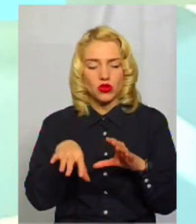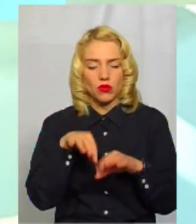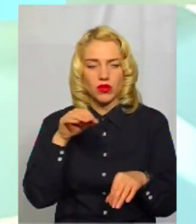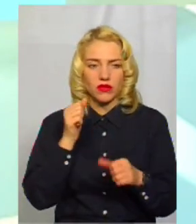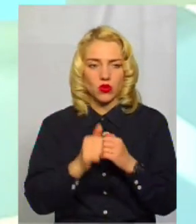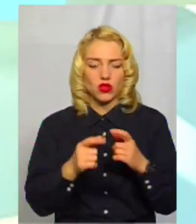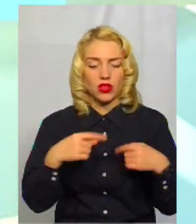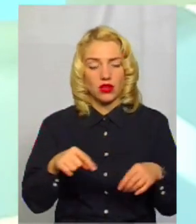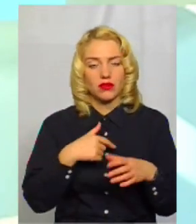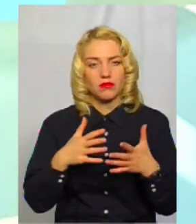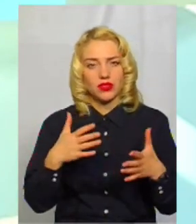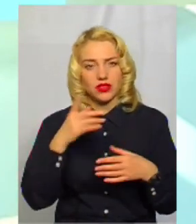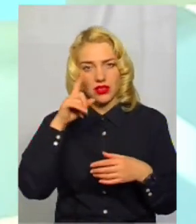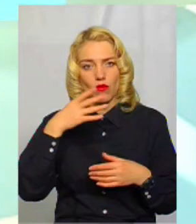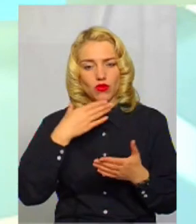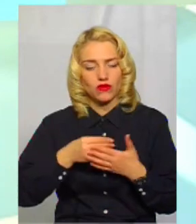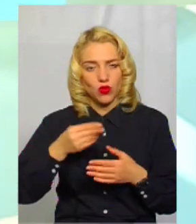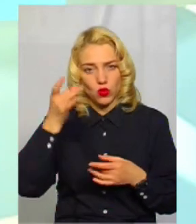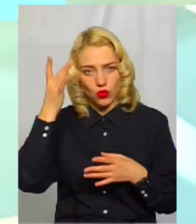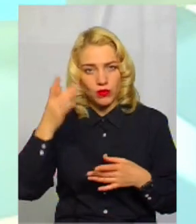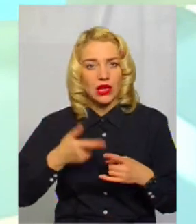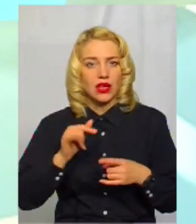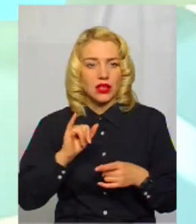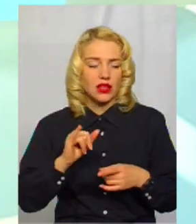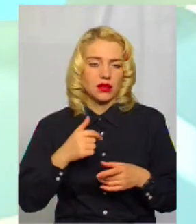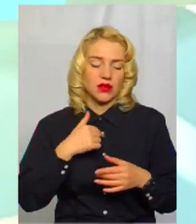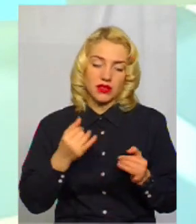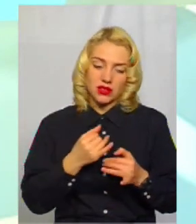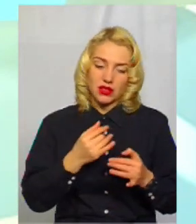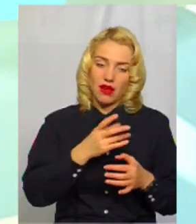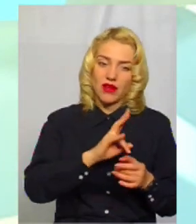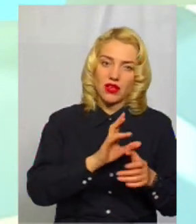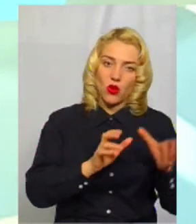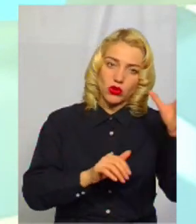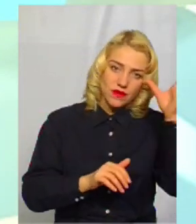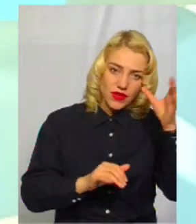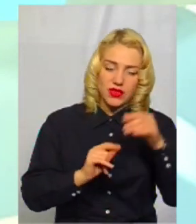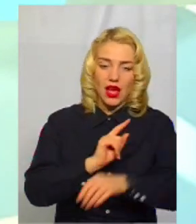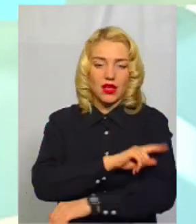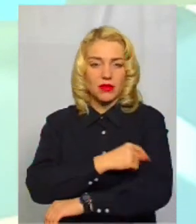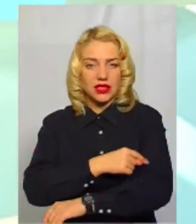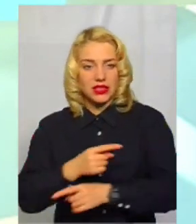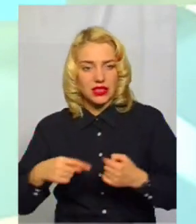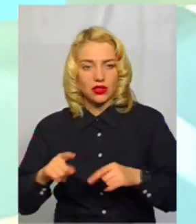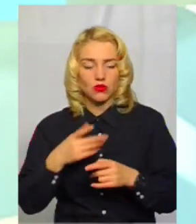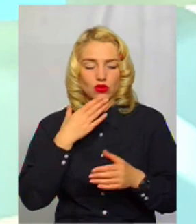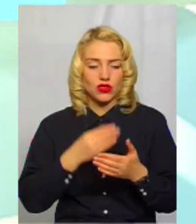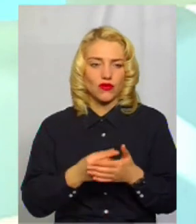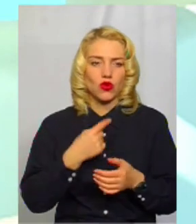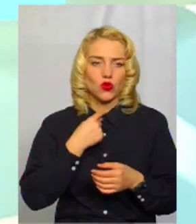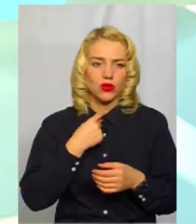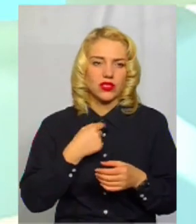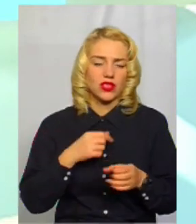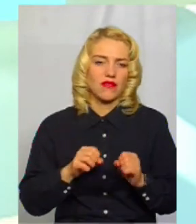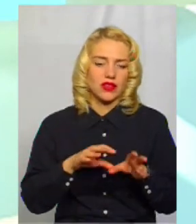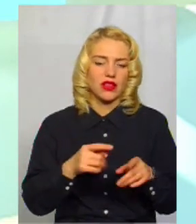знаю про свою, і, ну, мені дуже цікаві колеги із освіти, із медицини, тому що я свої голоси віддала ті проєкти,